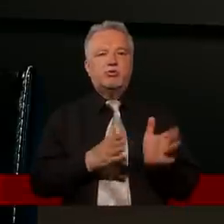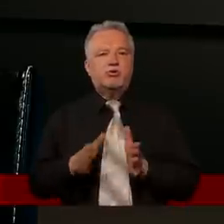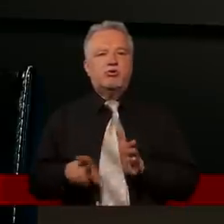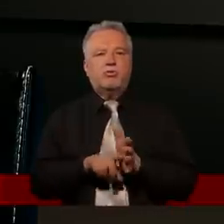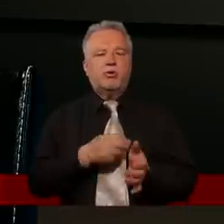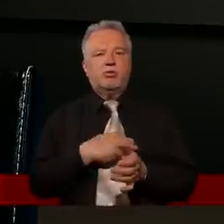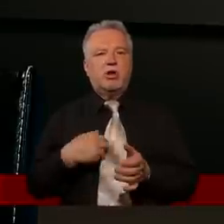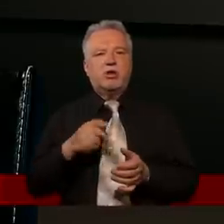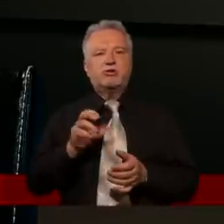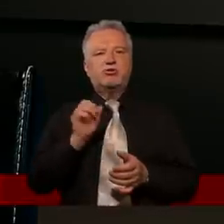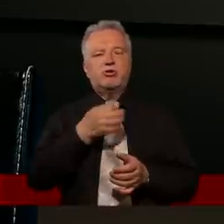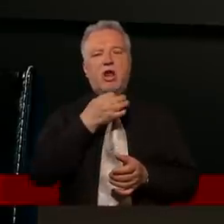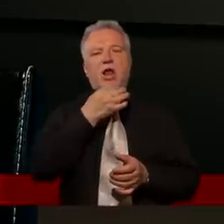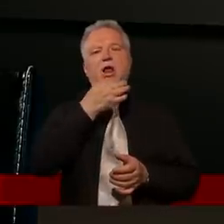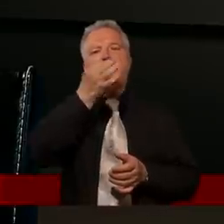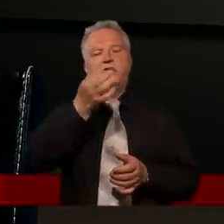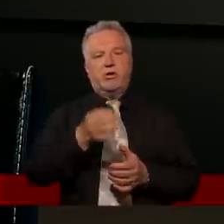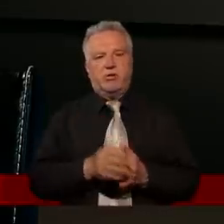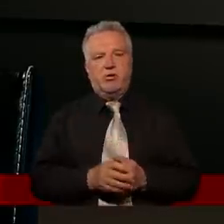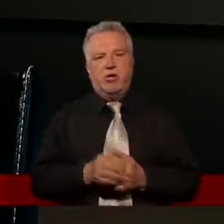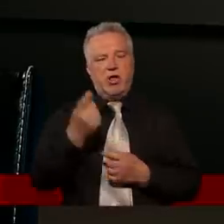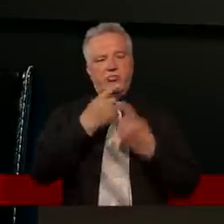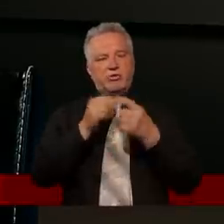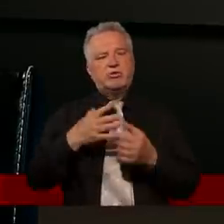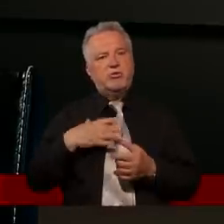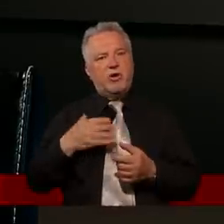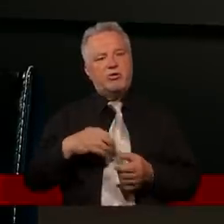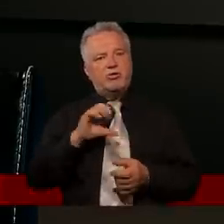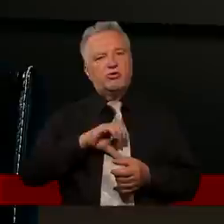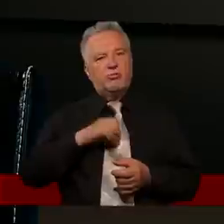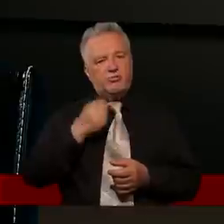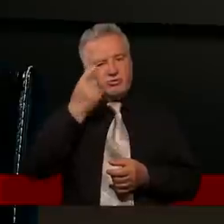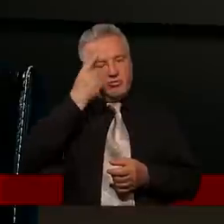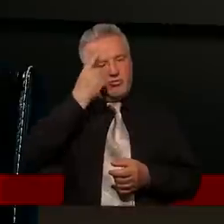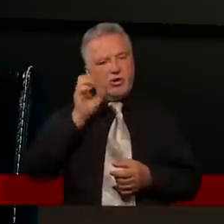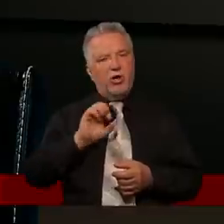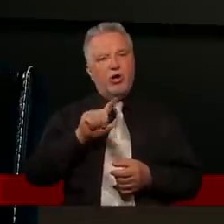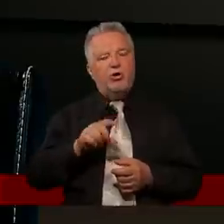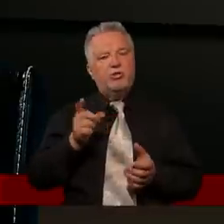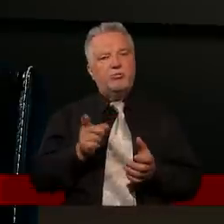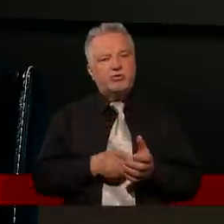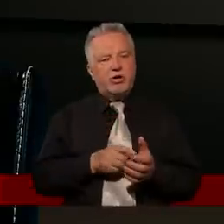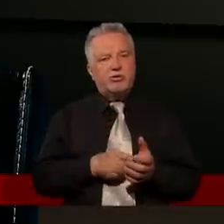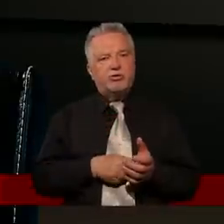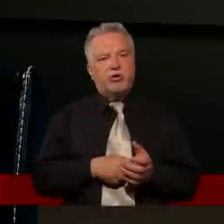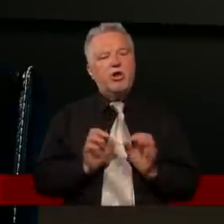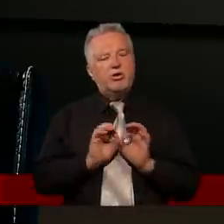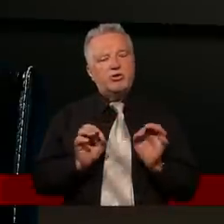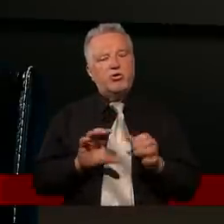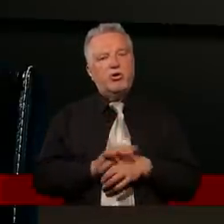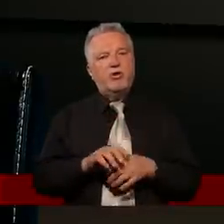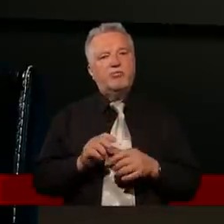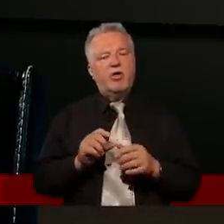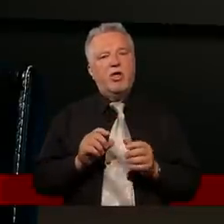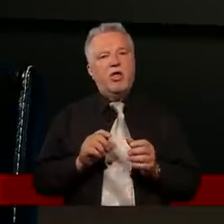coś o wiele wspanialszego. I ja myślę, że warto sobie przypominać o tym często, szczególnie w